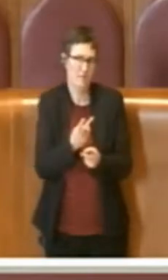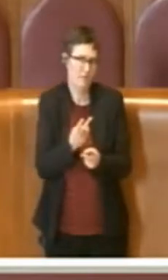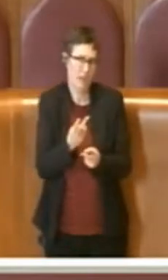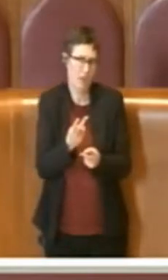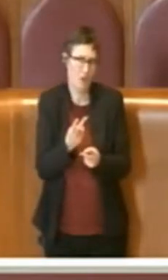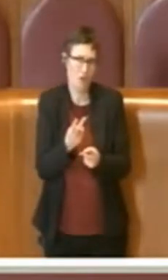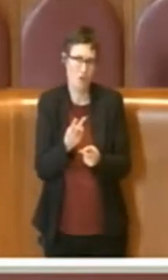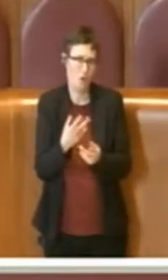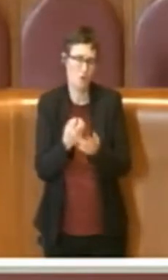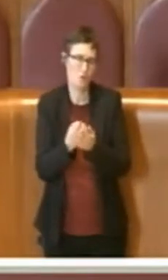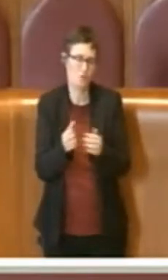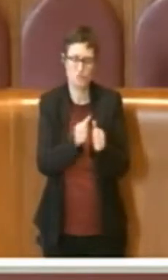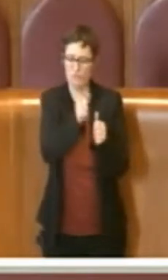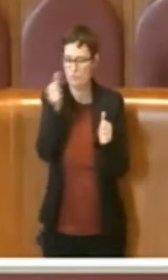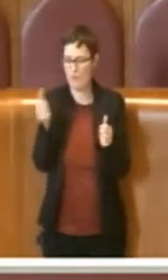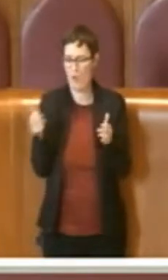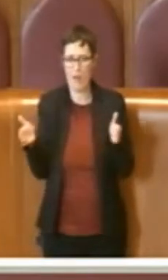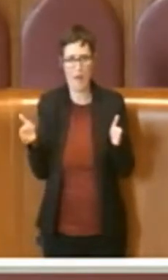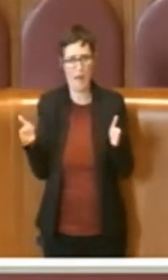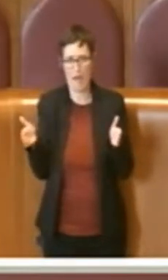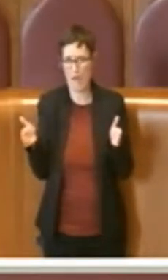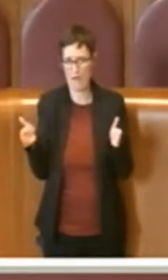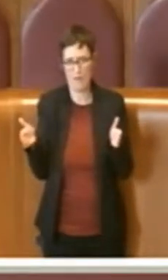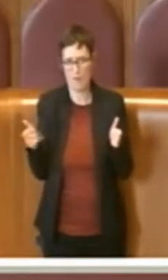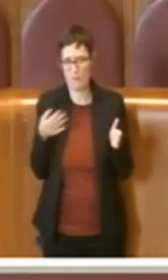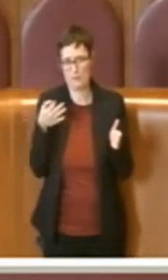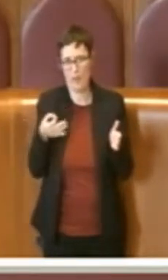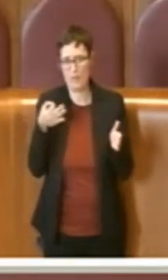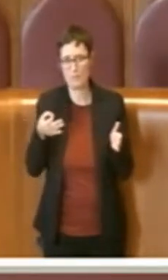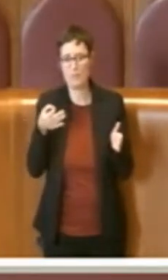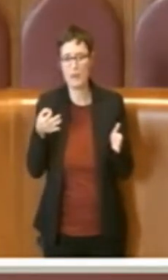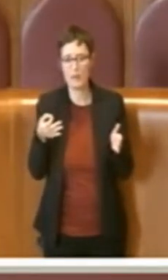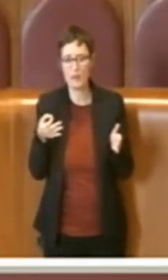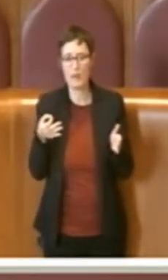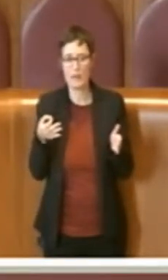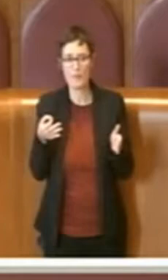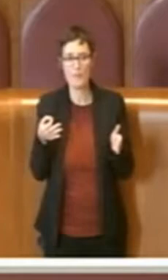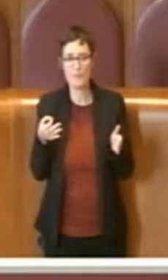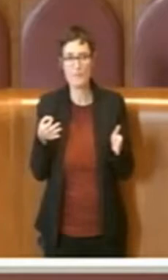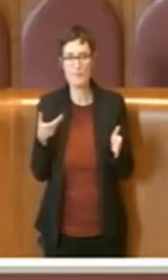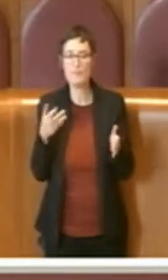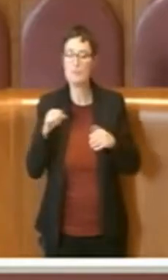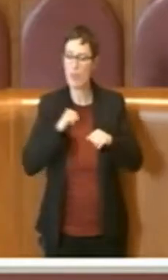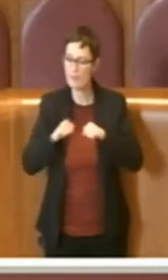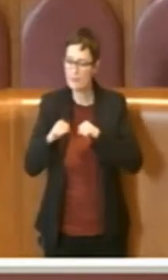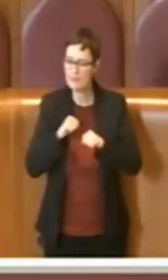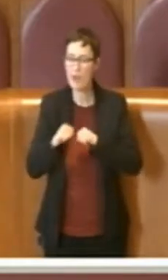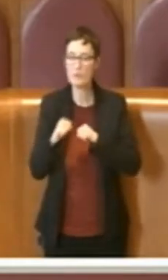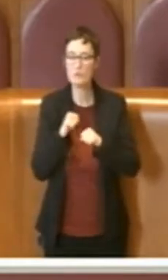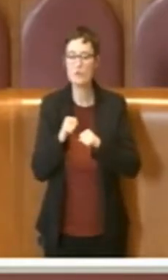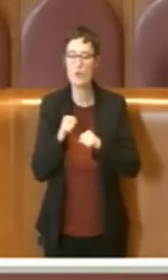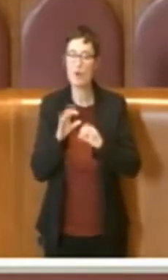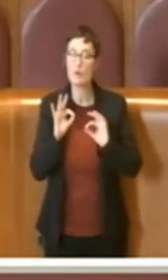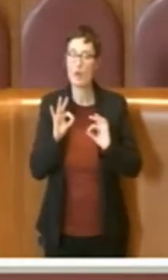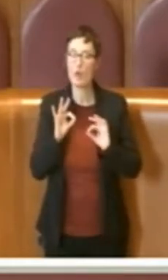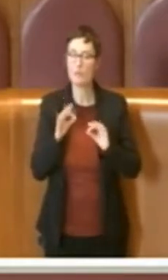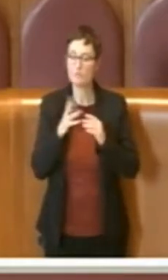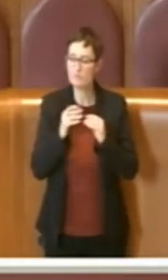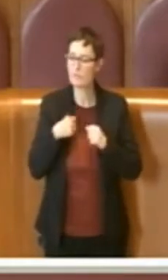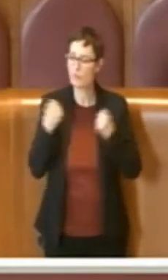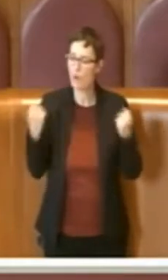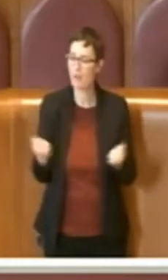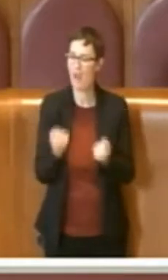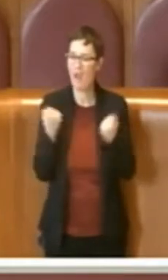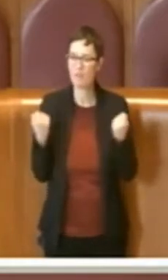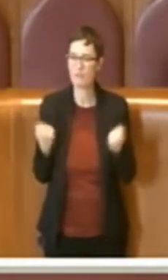l'anno solare. L'amministrazione ha messo in campo delle campagne di comunicazione